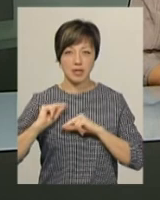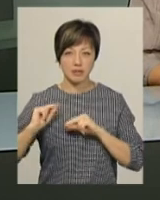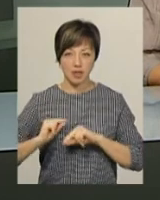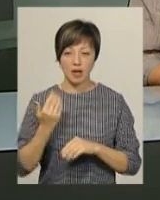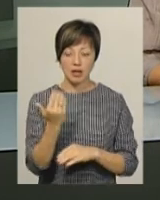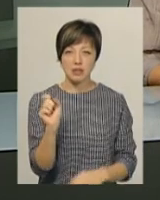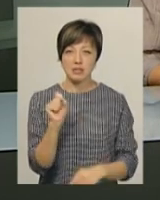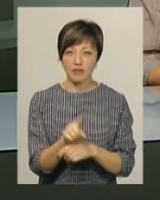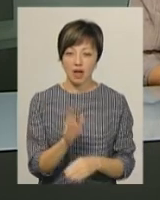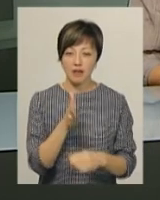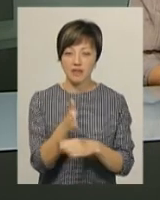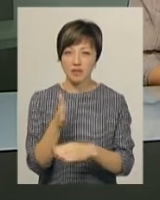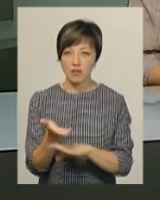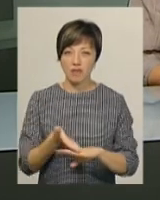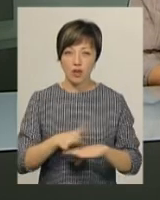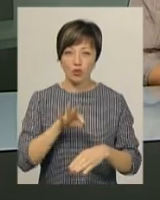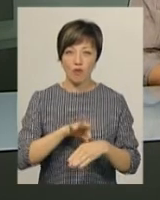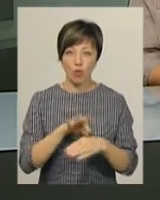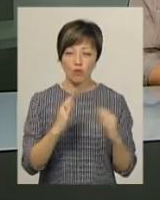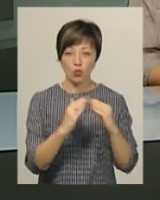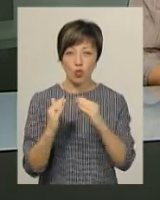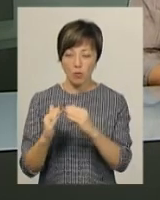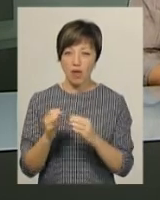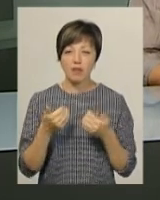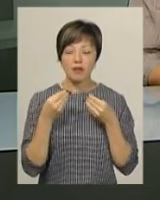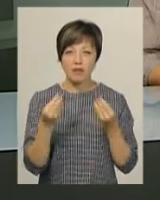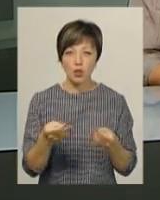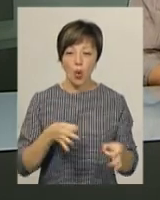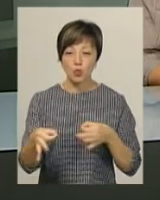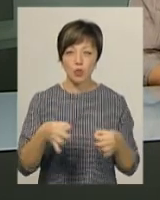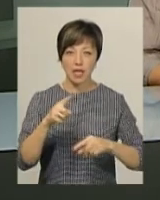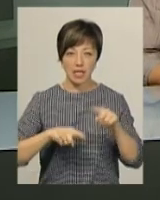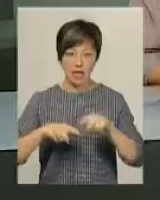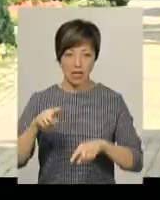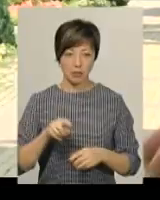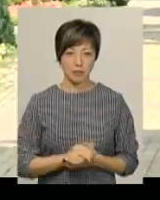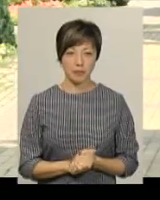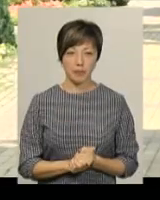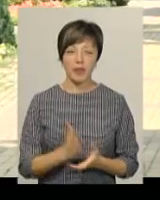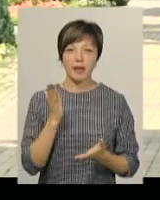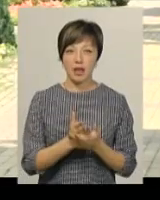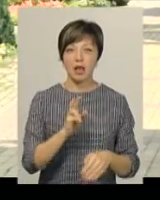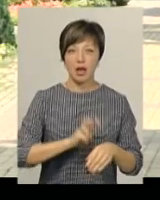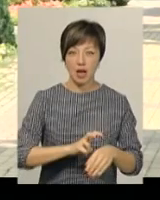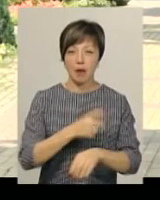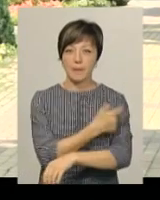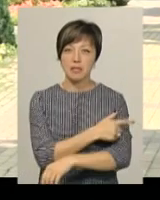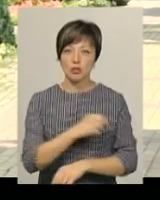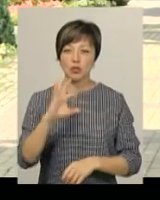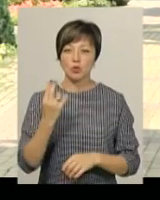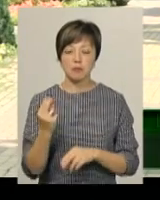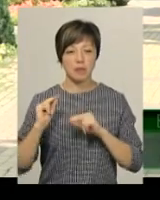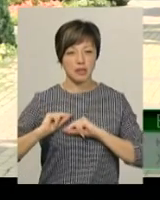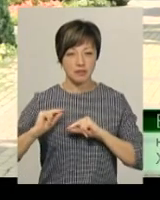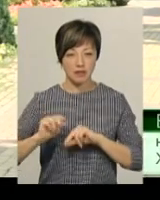Їхні завдання – відвідувати важкохворих удома та надавати консультації їхнім рідним. Є лікар, медсестра, соціальний